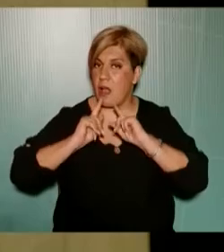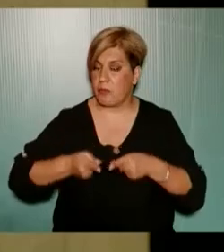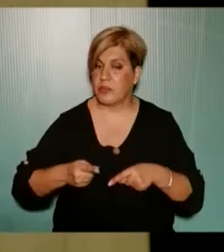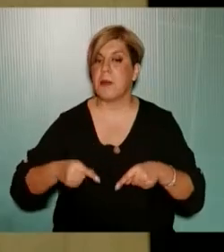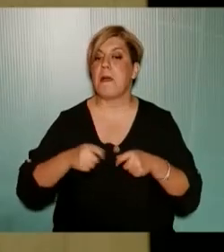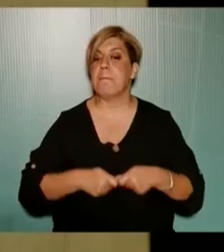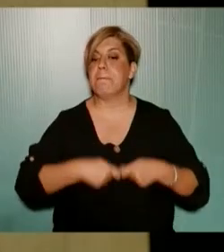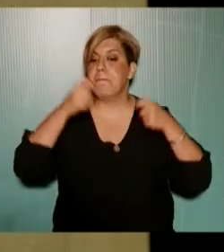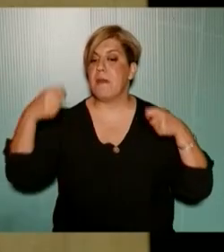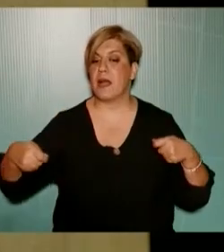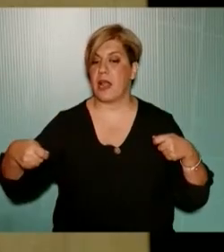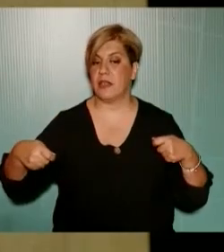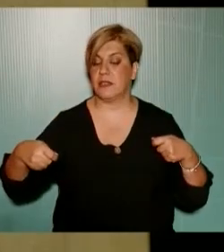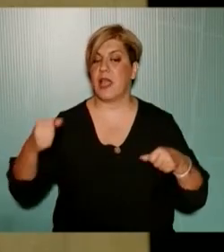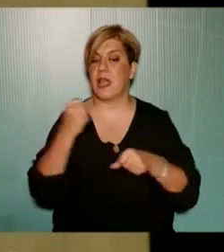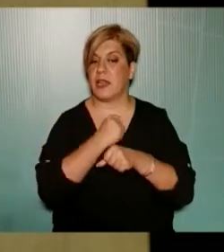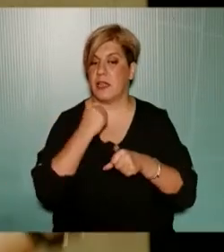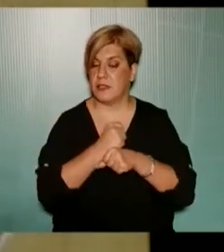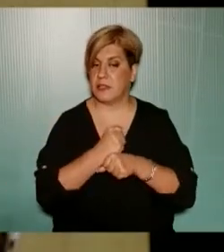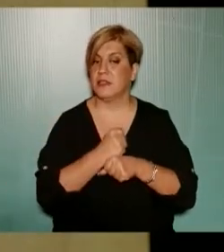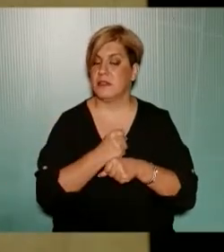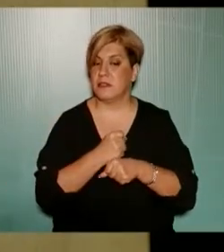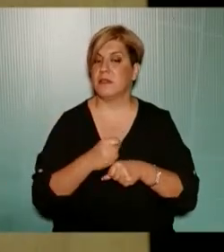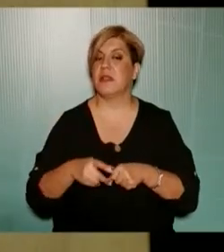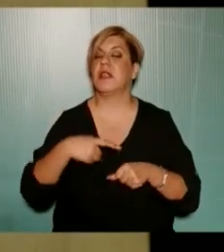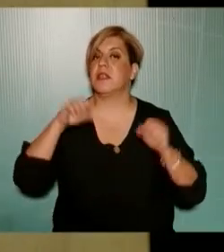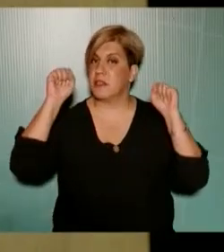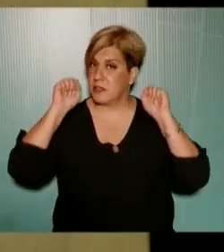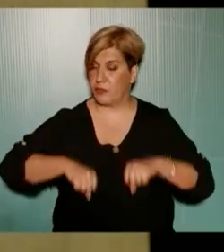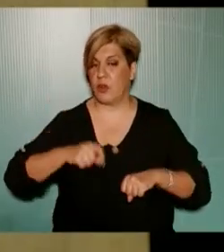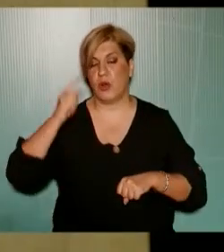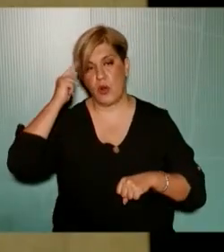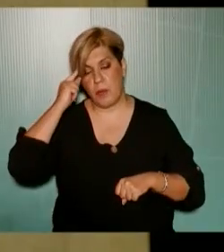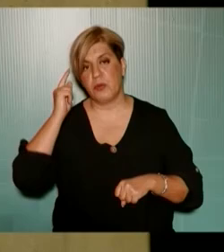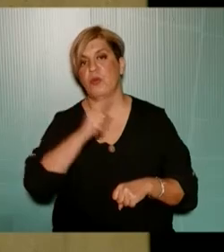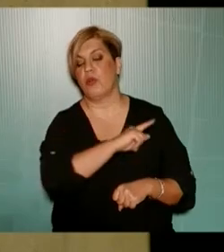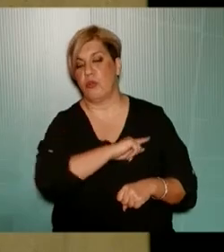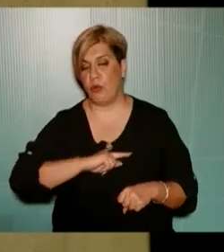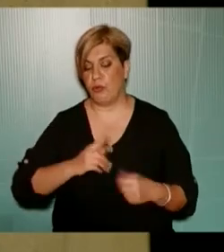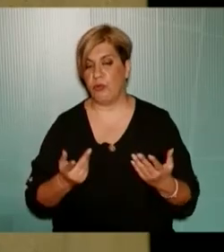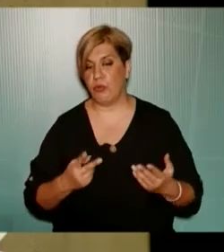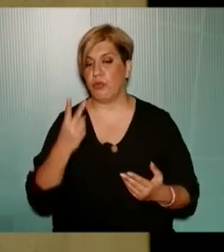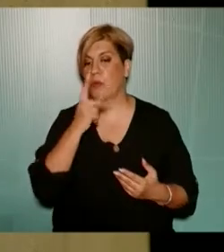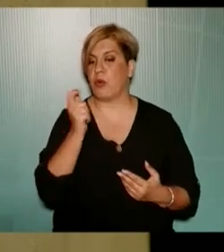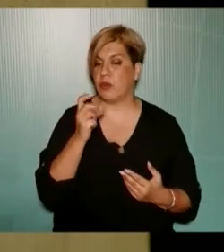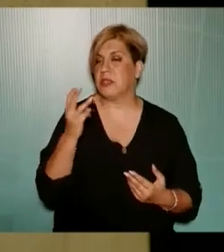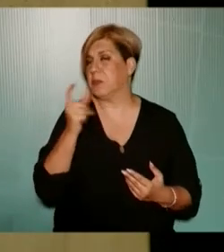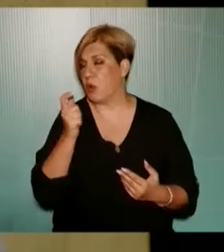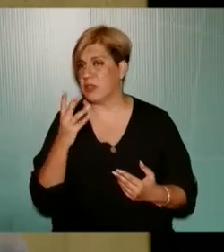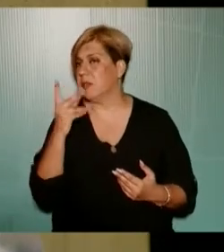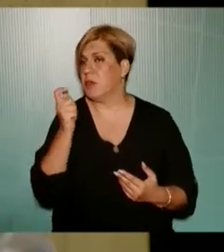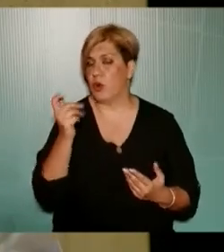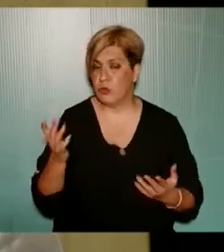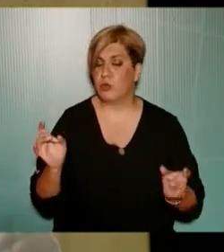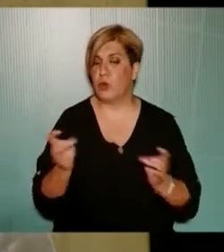παράταση εκτέλεσης έργων με τη σύμφωνη γνώμη του εργολάβου είμαι βέβαιος δύο μηνών, τριών μηνών, τεσσάρων